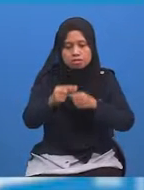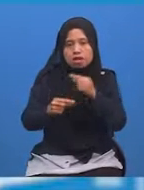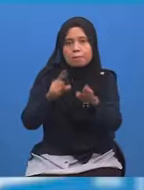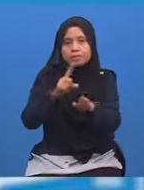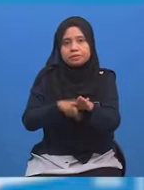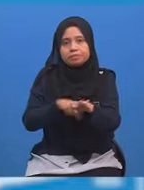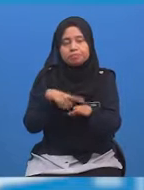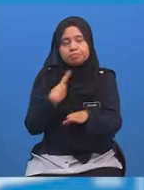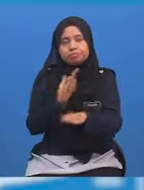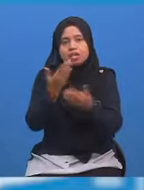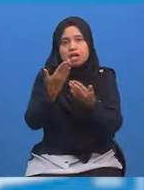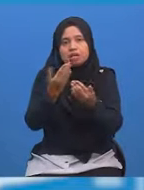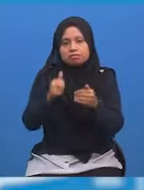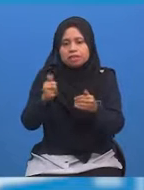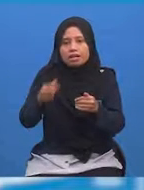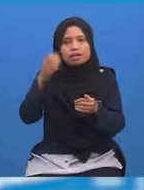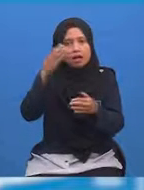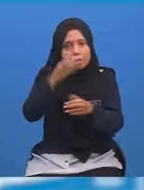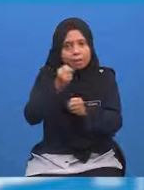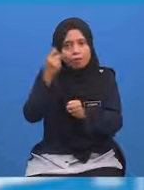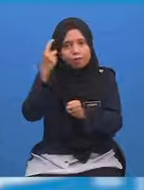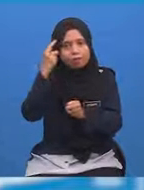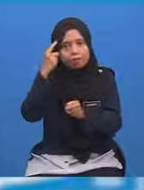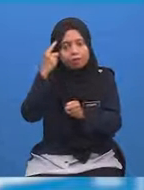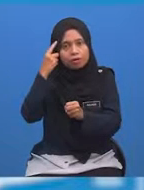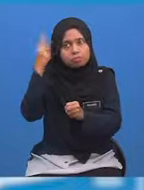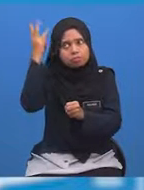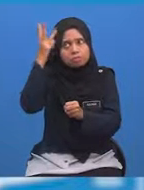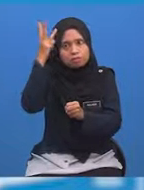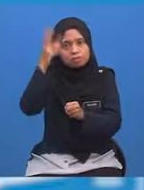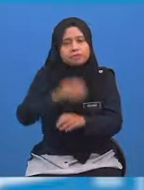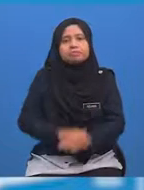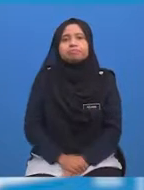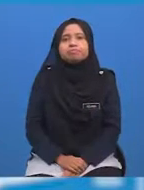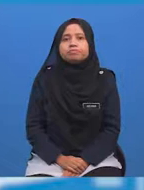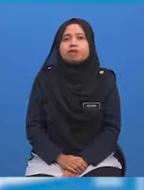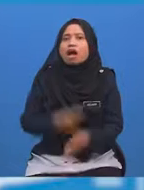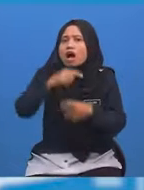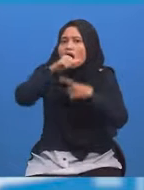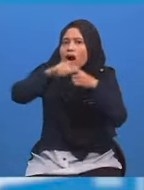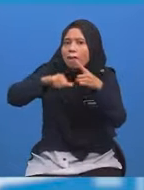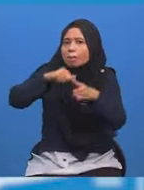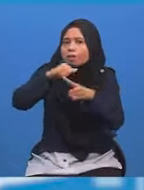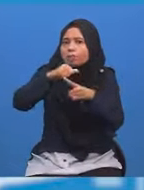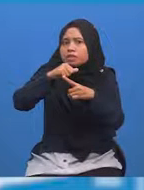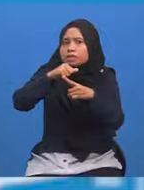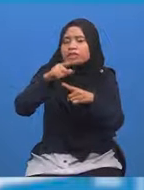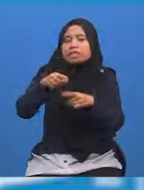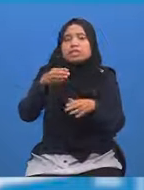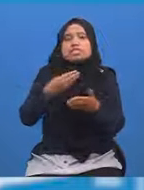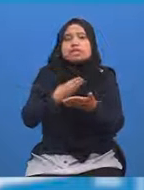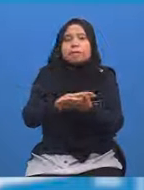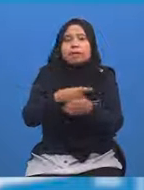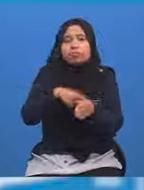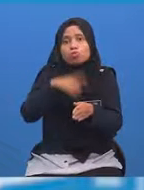Kami harap anda dapat memahami kekeliruan yang dihadapi oleh Maddy Apabila Maddy sampai di Dubai pada pukul